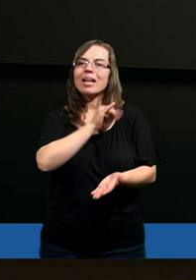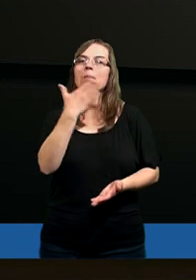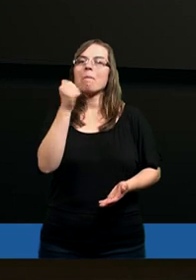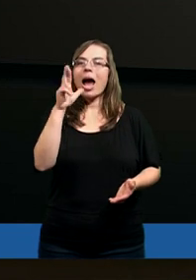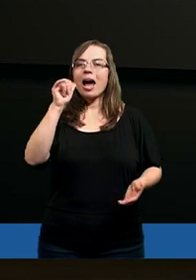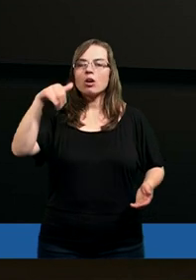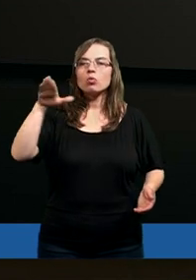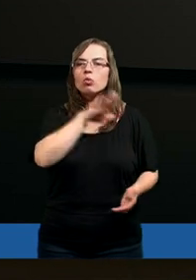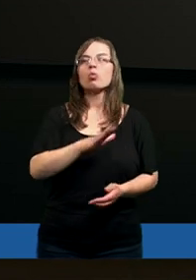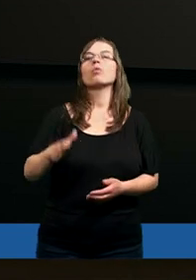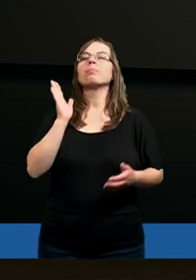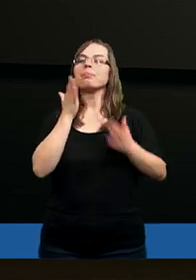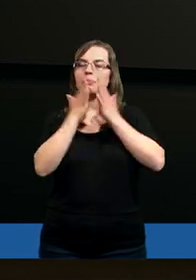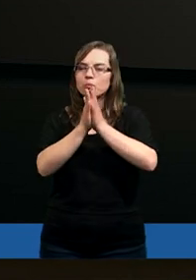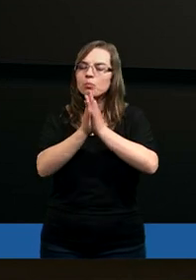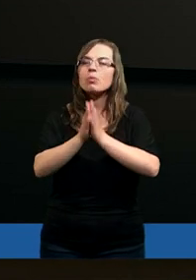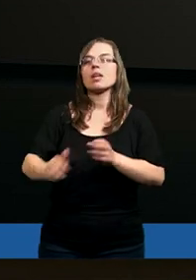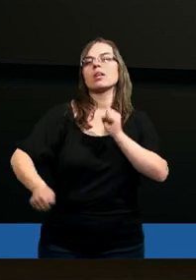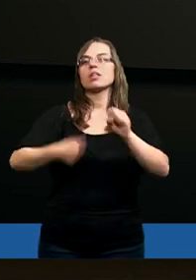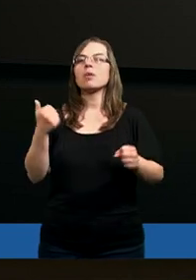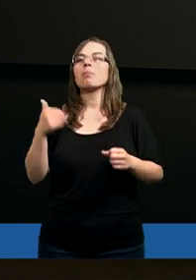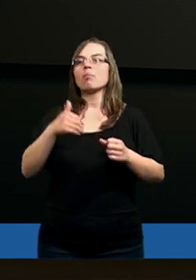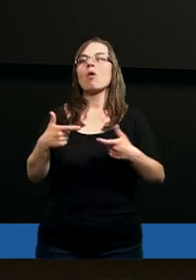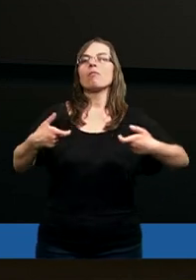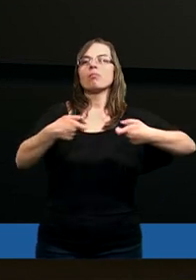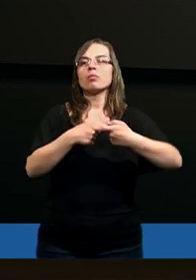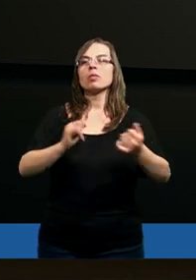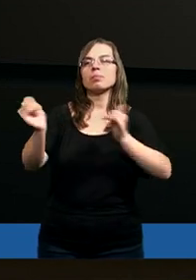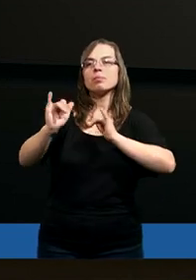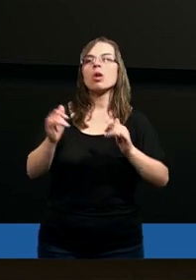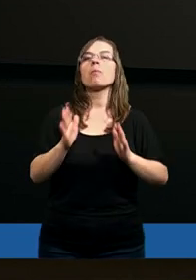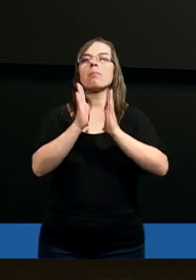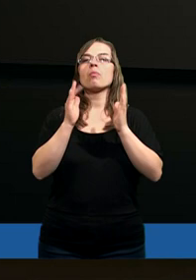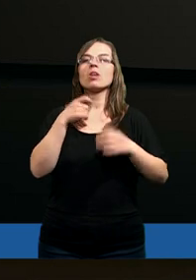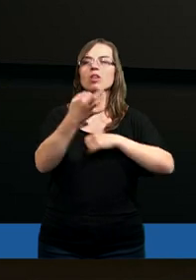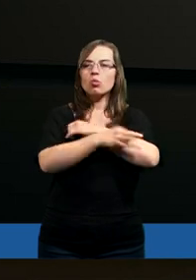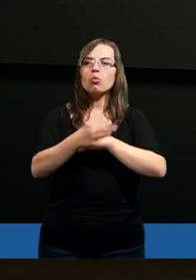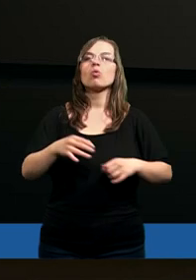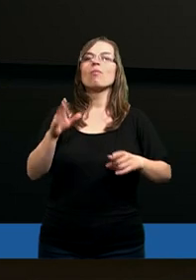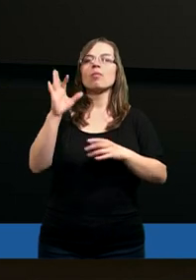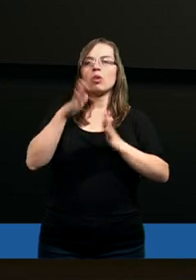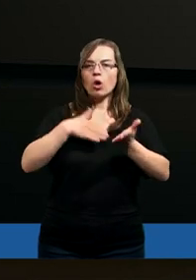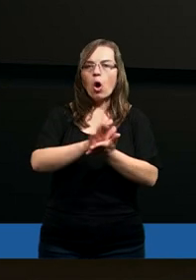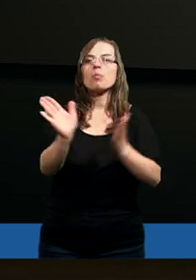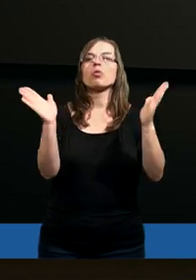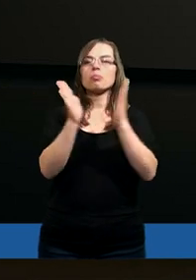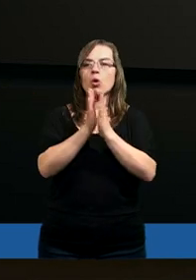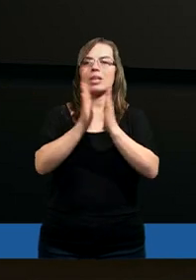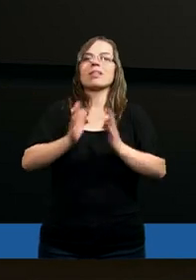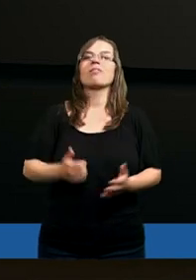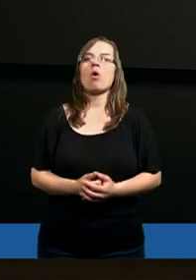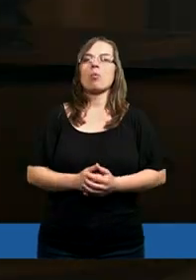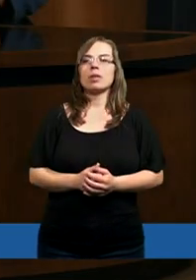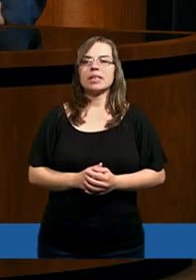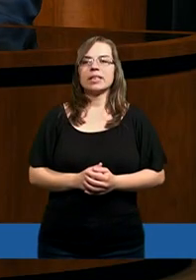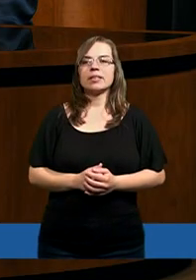Mariusz. I bardzo bym prosił, aby można było to nasze studium Słowa Bożego rozpocząć od modlitwy.